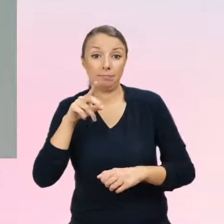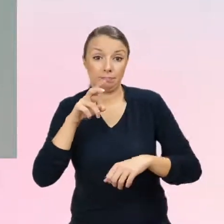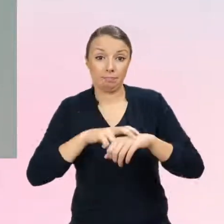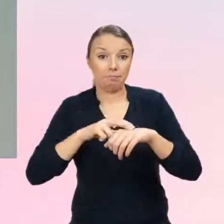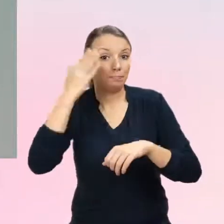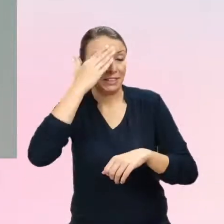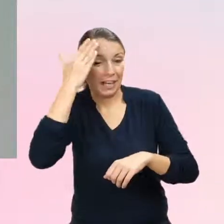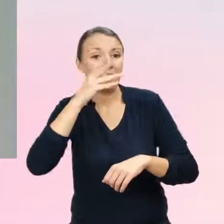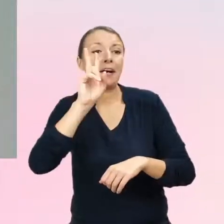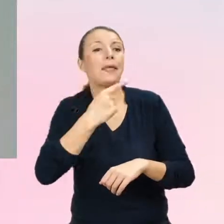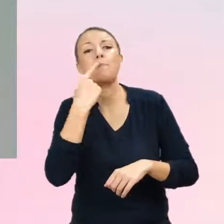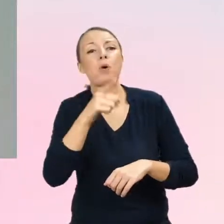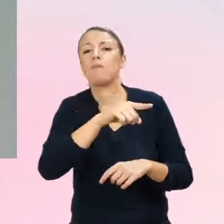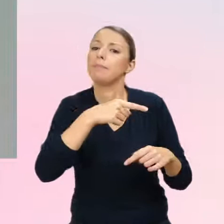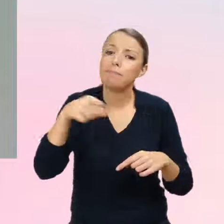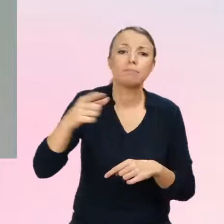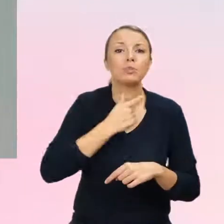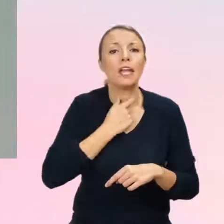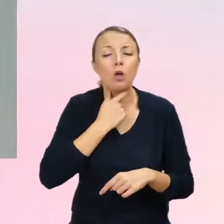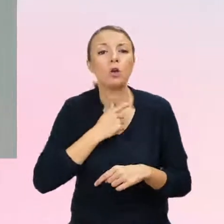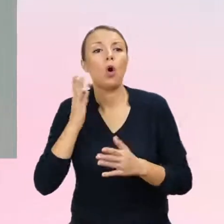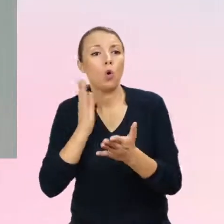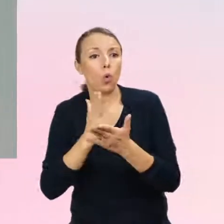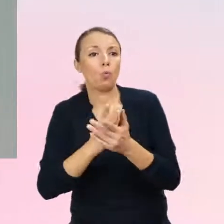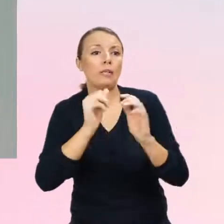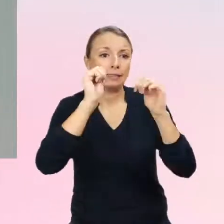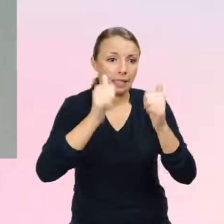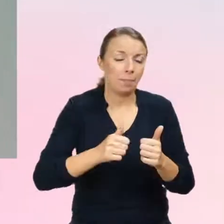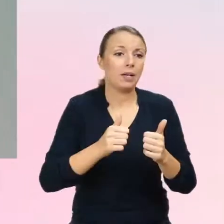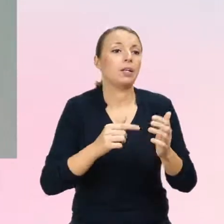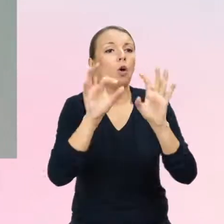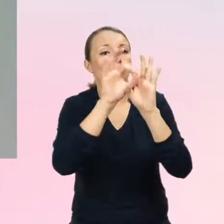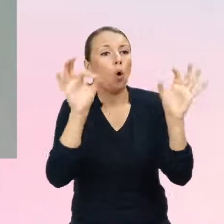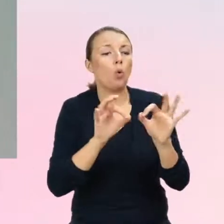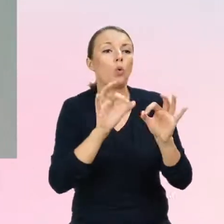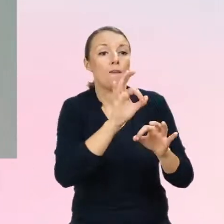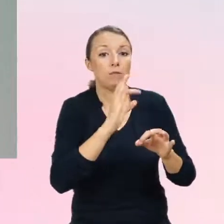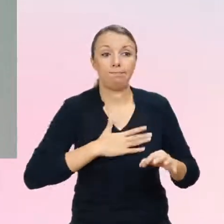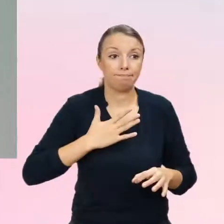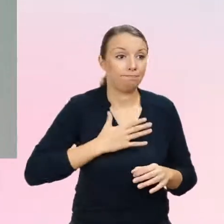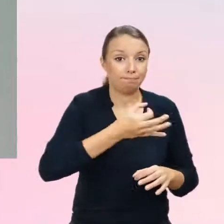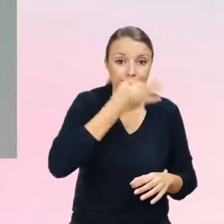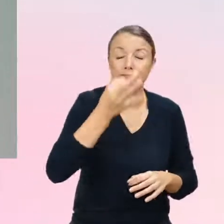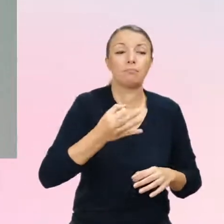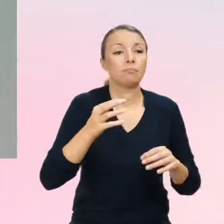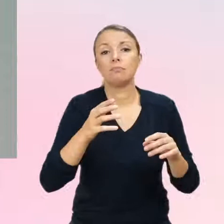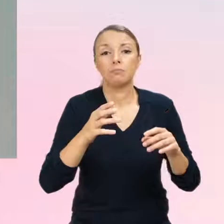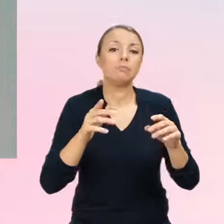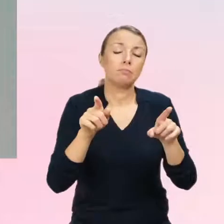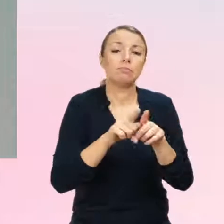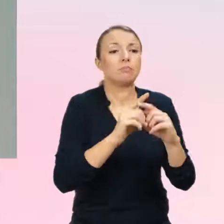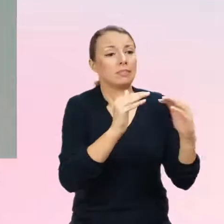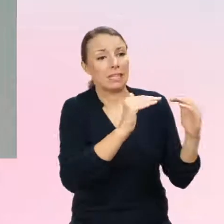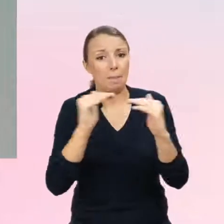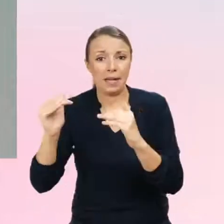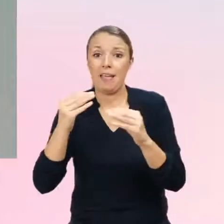stan psychiczny i ustabilizuje stan kliniczny adolescenta, tak? I to może być tak, jak pokazywałam Państwu